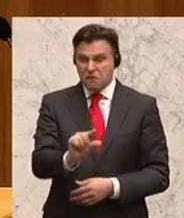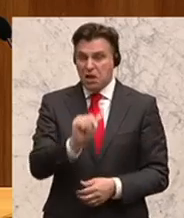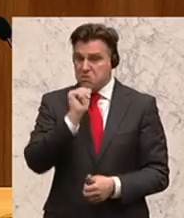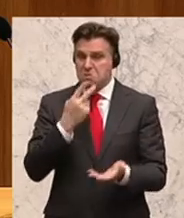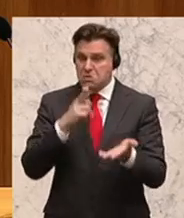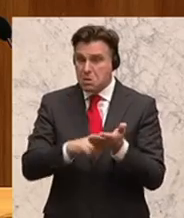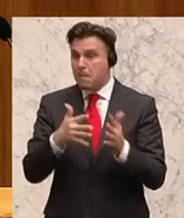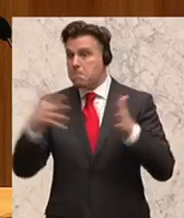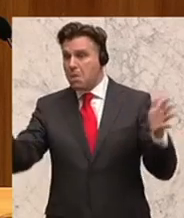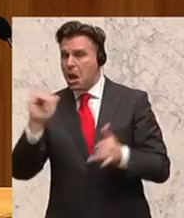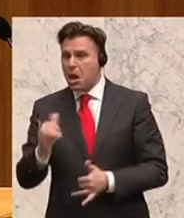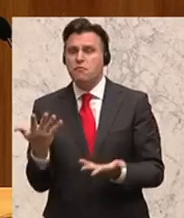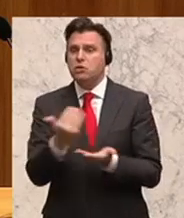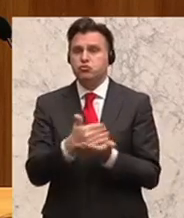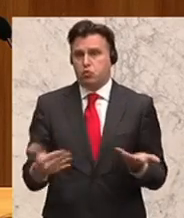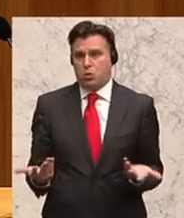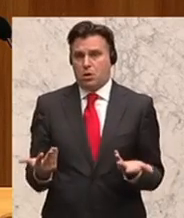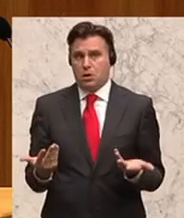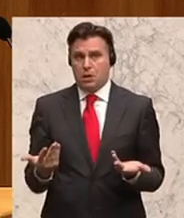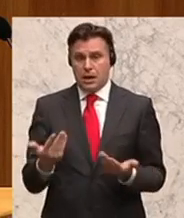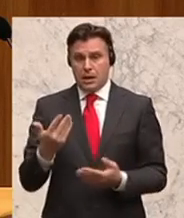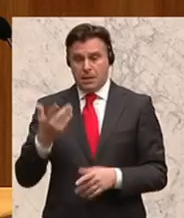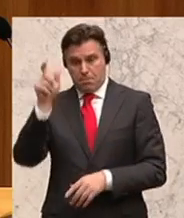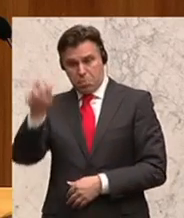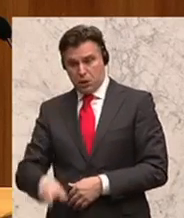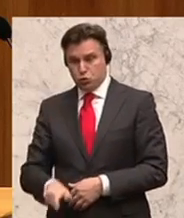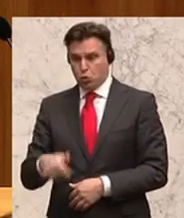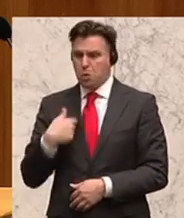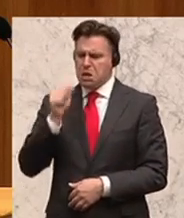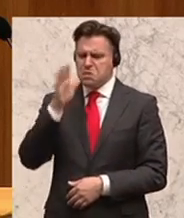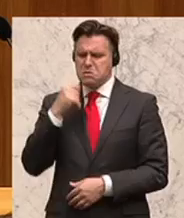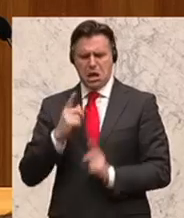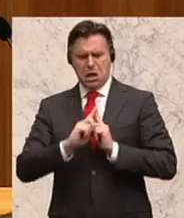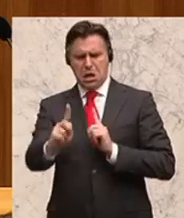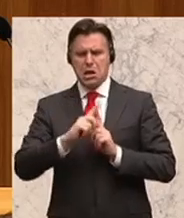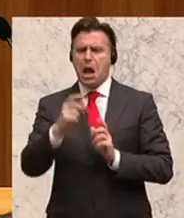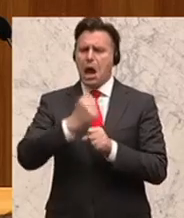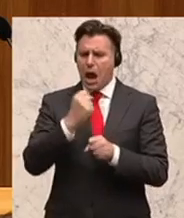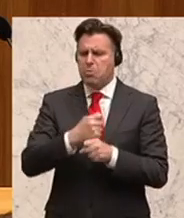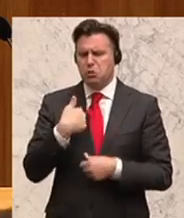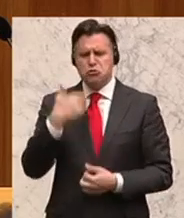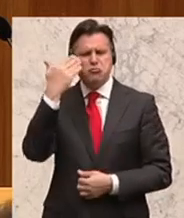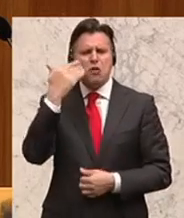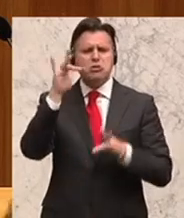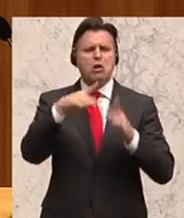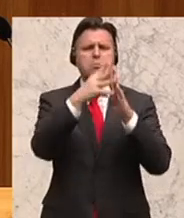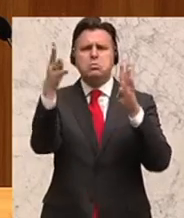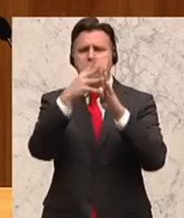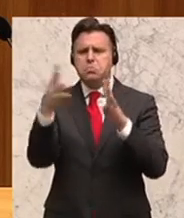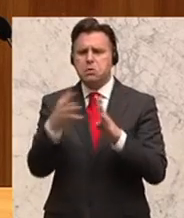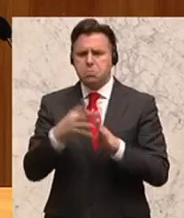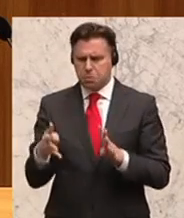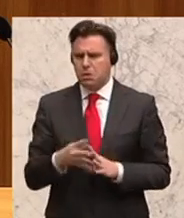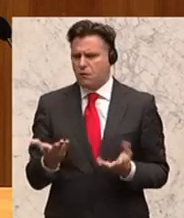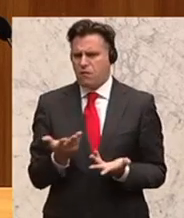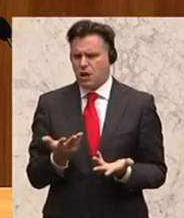geregelt. Und das Problem ist ja nicht, dass jemand, der da jeden Tag etwas herausholt, womöglich nicht weiß, was da drinnen sich befindet